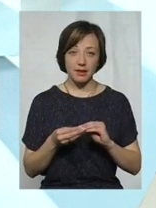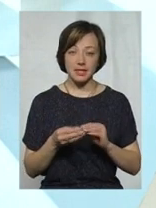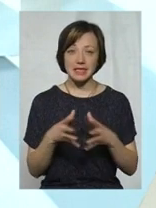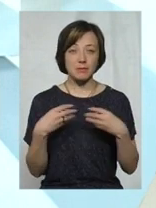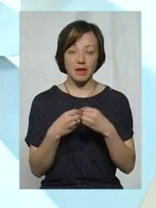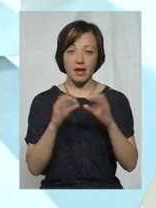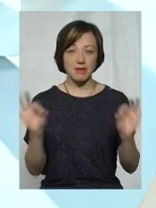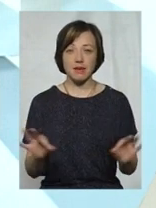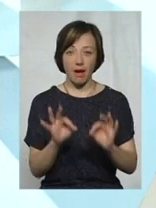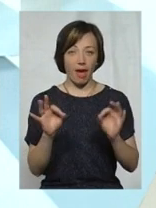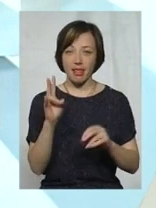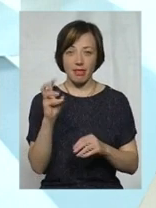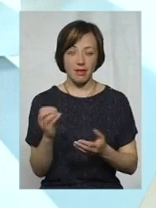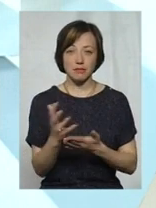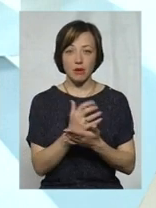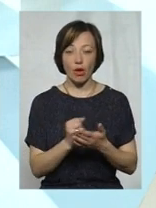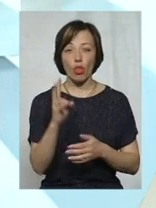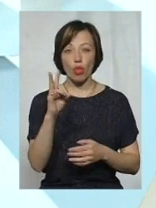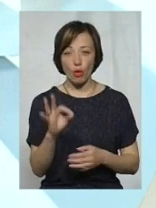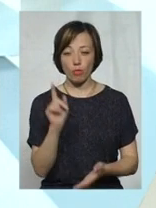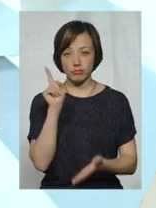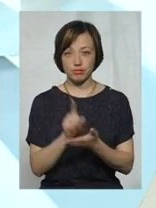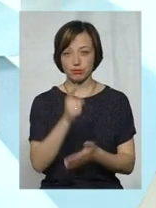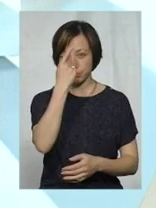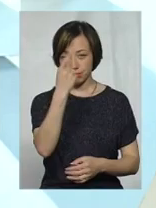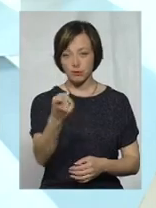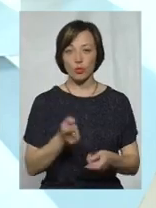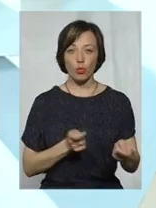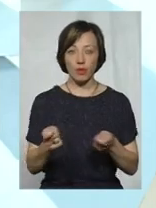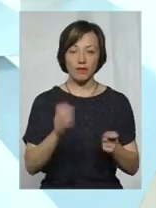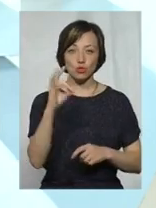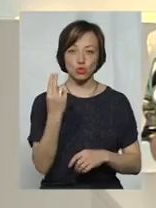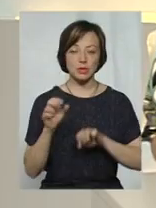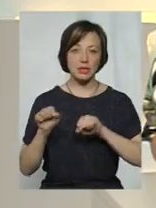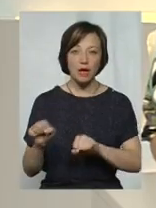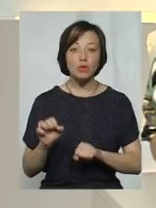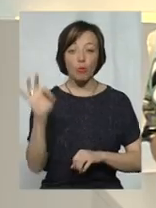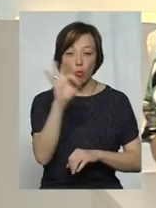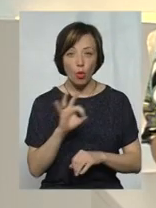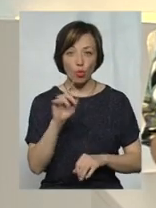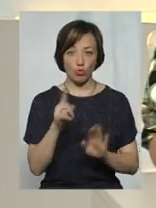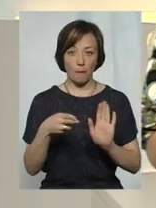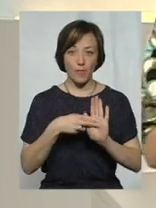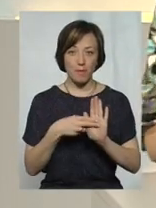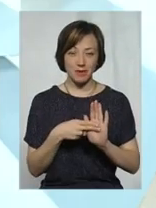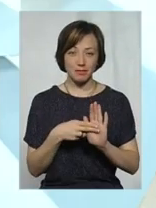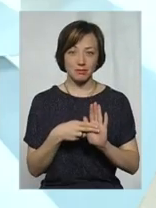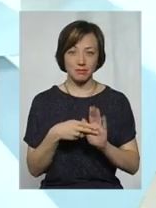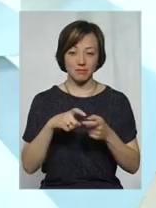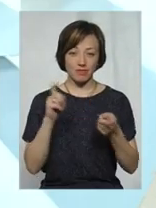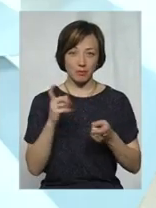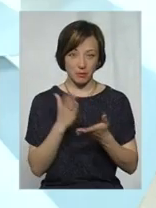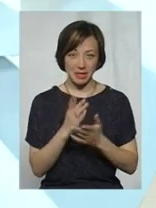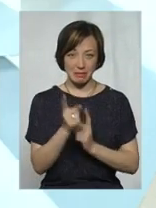'я ніяких не збирає, але вона має повідомити управління про те, що змінилися склад зареєстрованих.